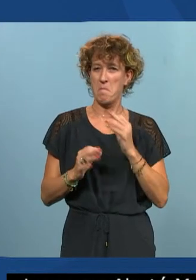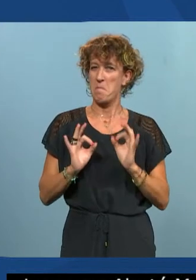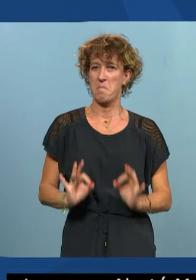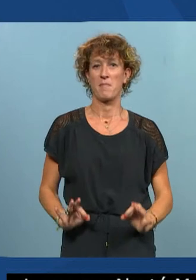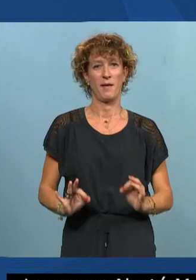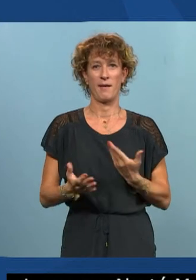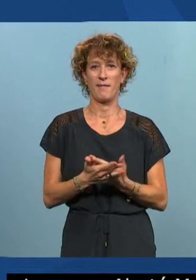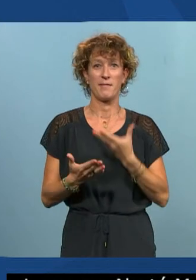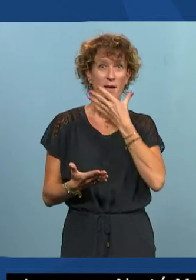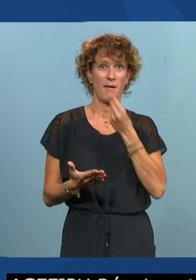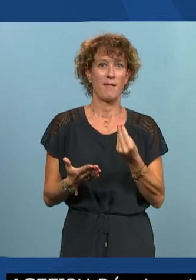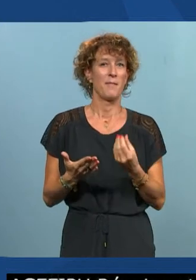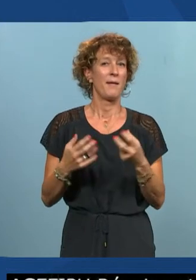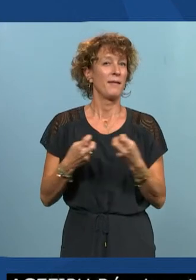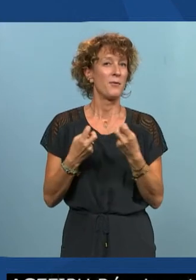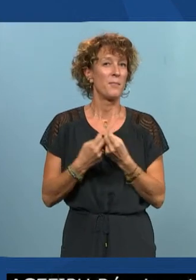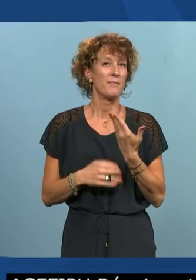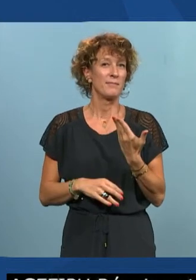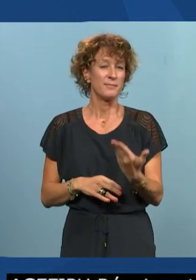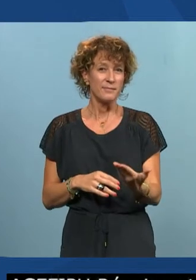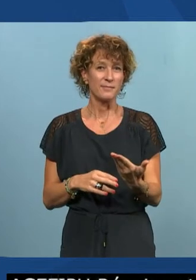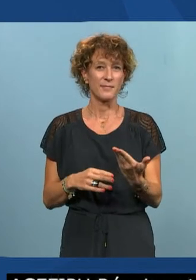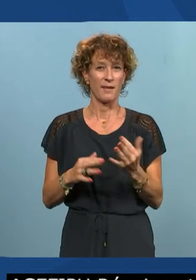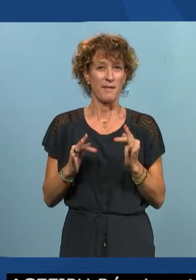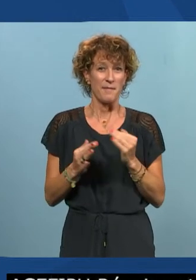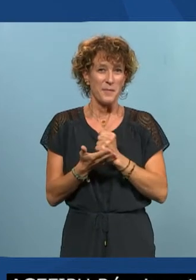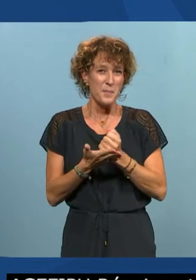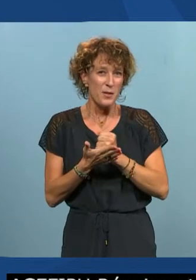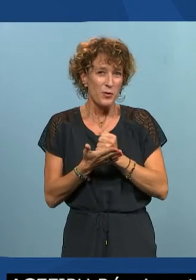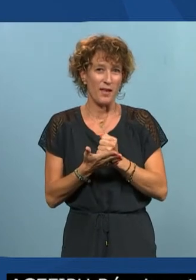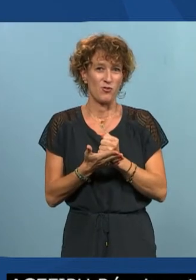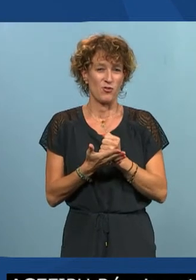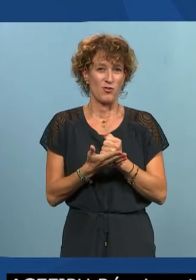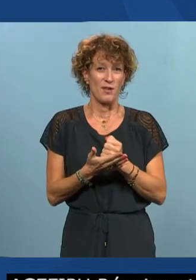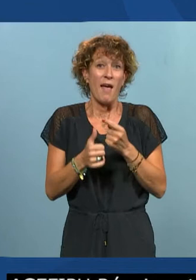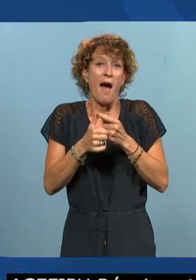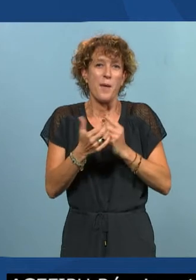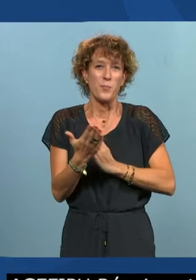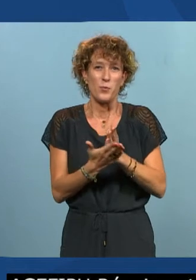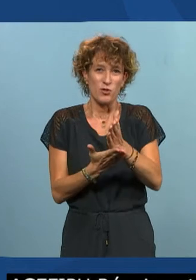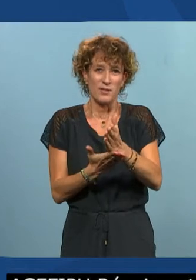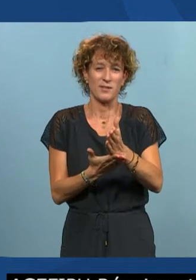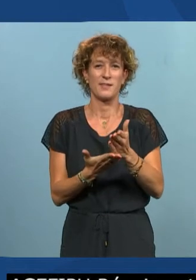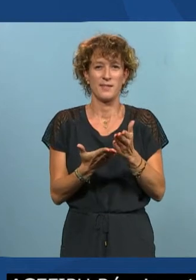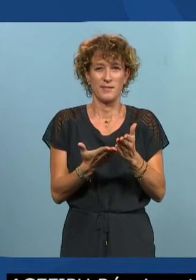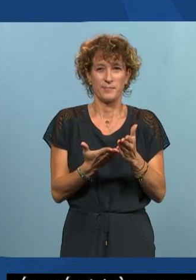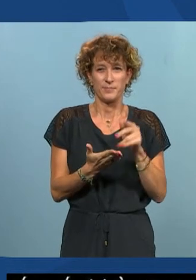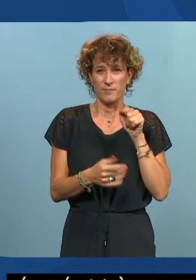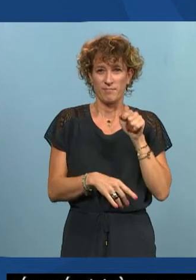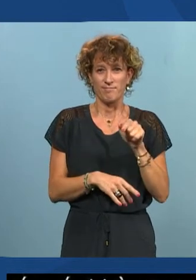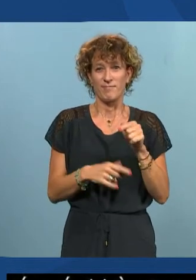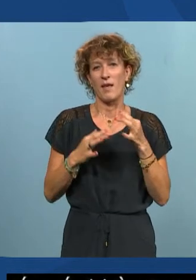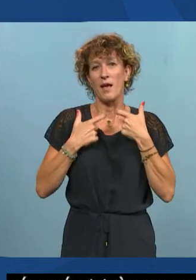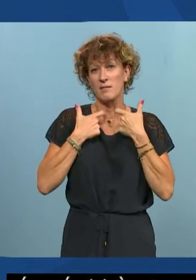belle illustration, effectivement, du pilotage, déjà, d'un des projets qui est celui de l